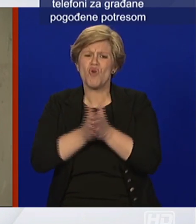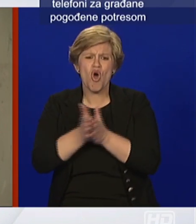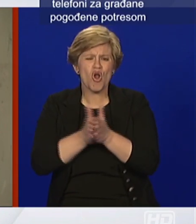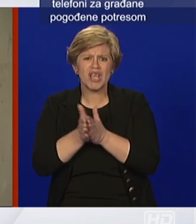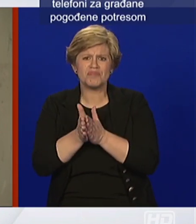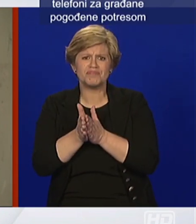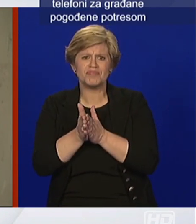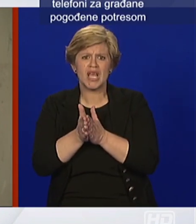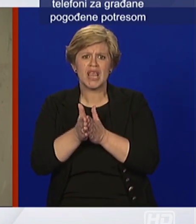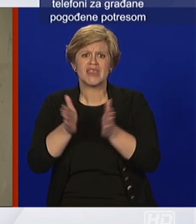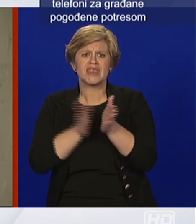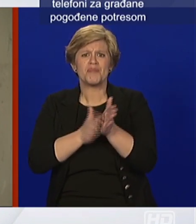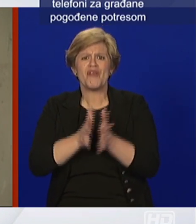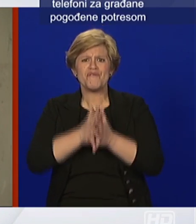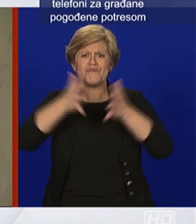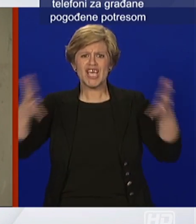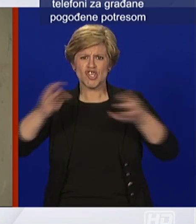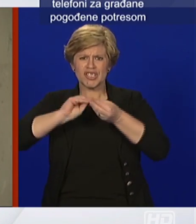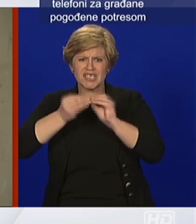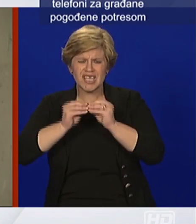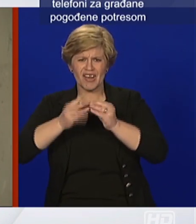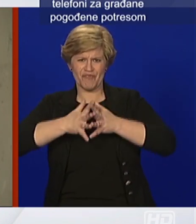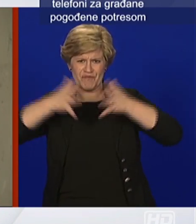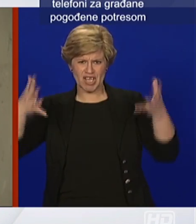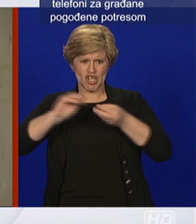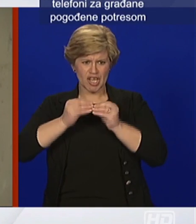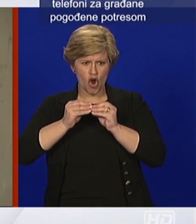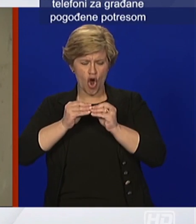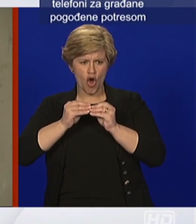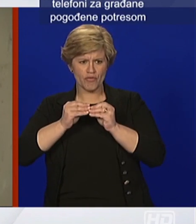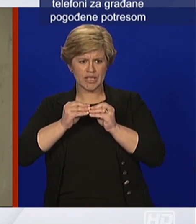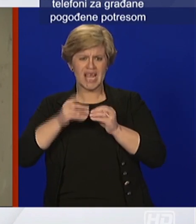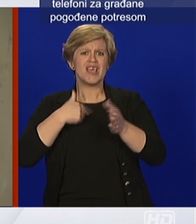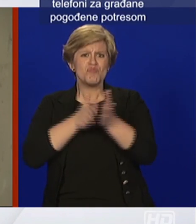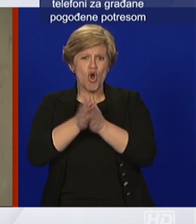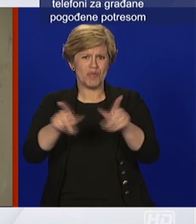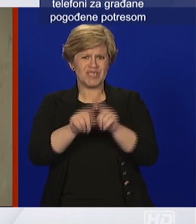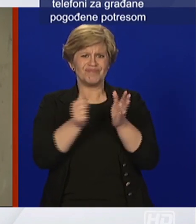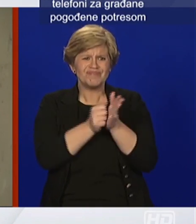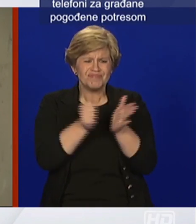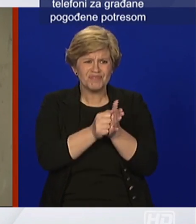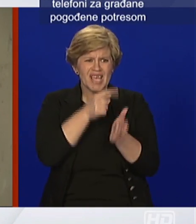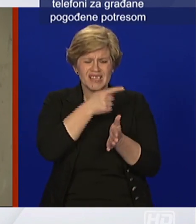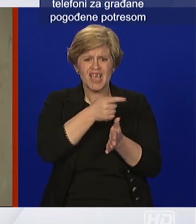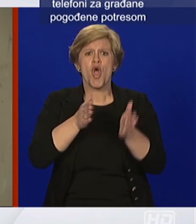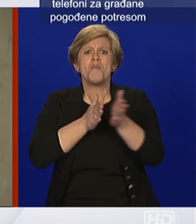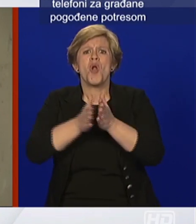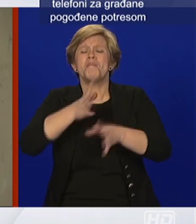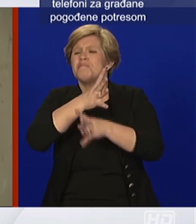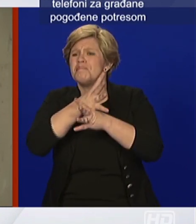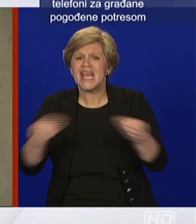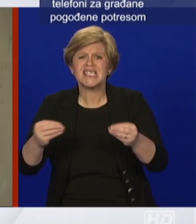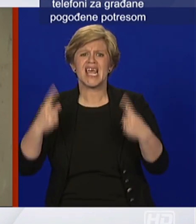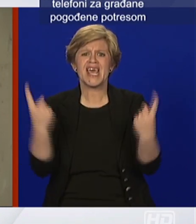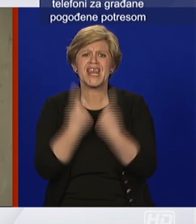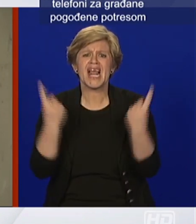prodajna mjesta, supermarkete, a to molim i medije, da se prestane sa reklamiranjem nekakvih